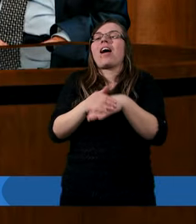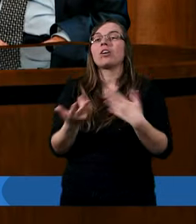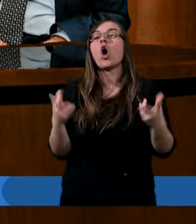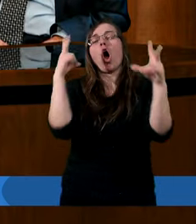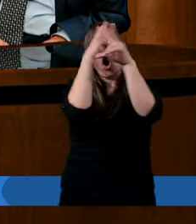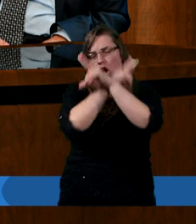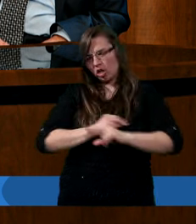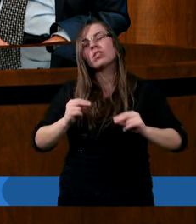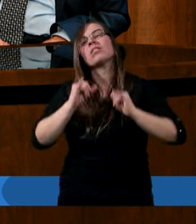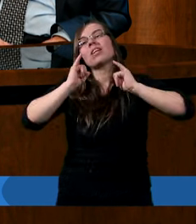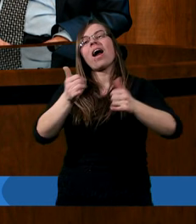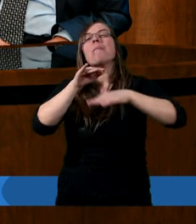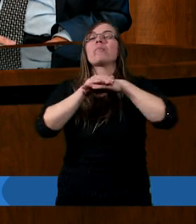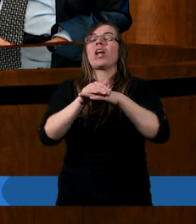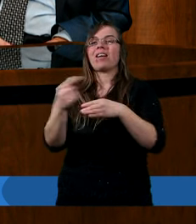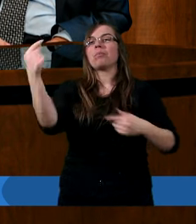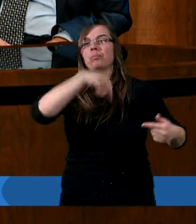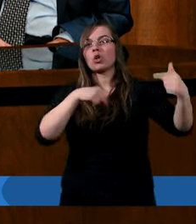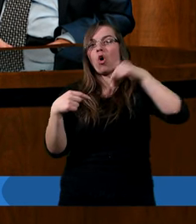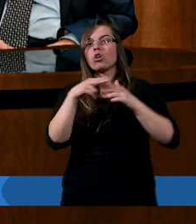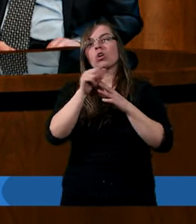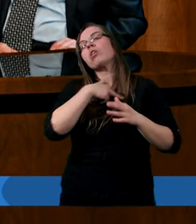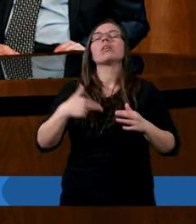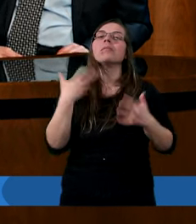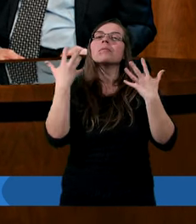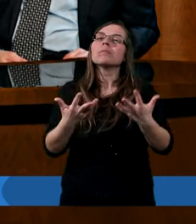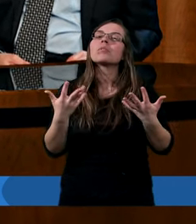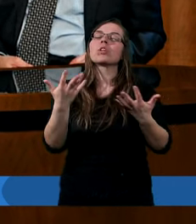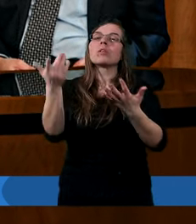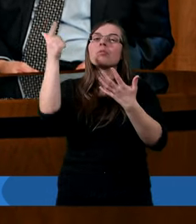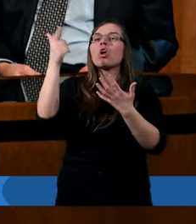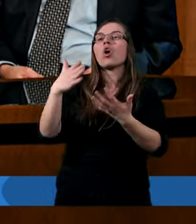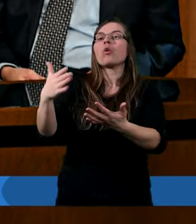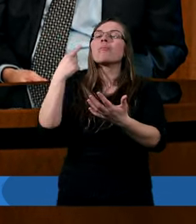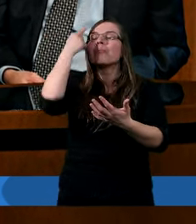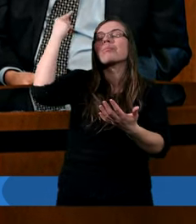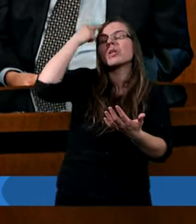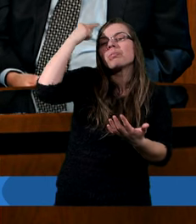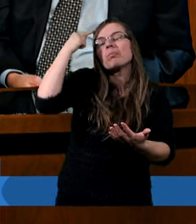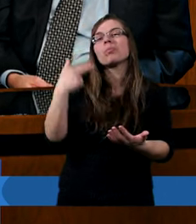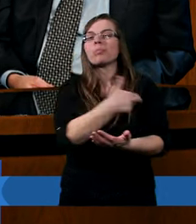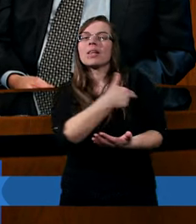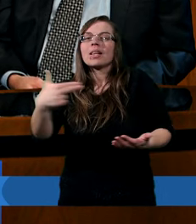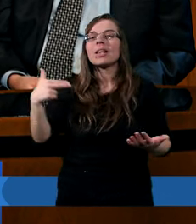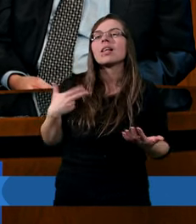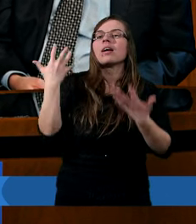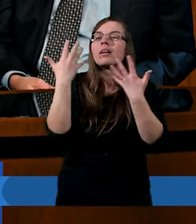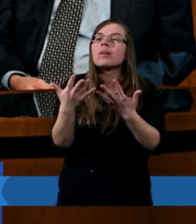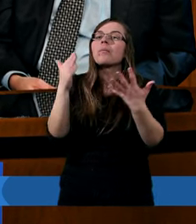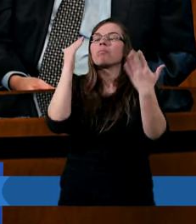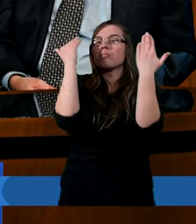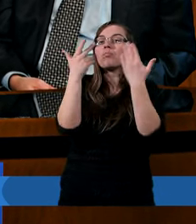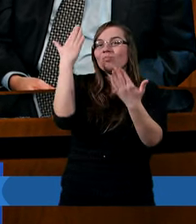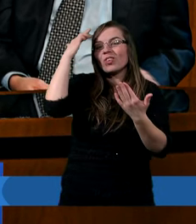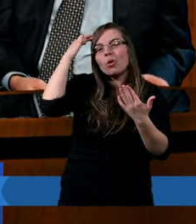oczywiście, że przychodzi jako przyjaciel. Tutaj też ciekawa myśl jest, że On przypomni nam. Poznaliśmy,